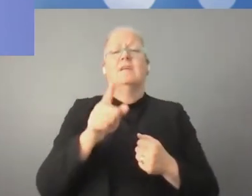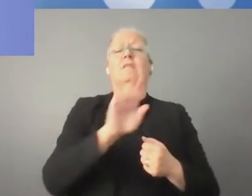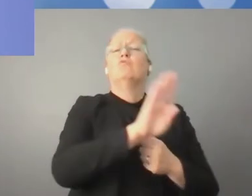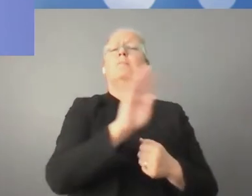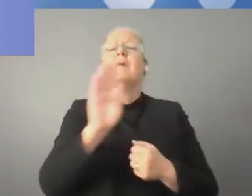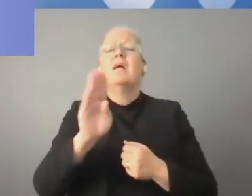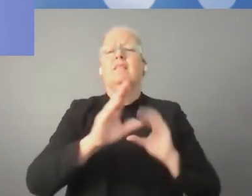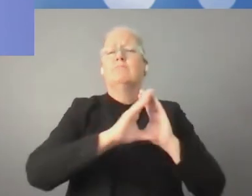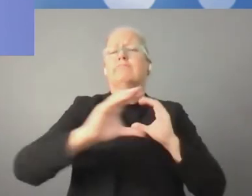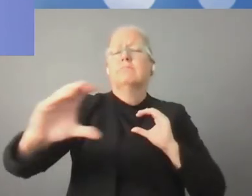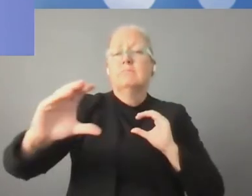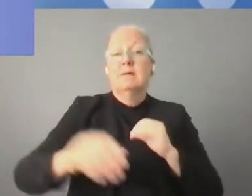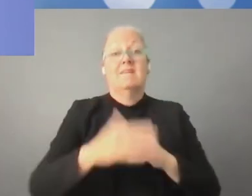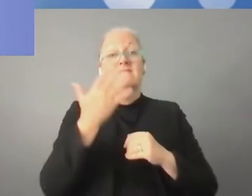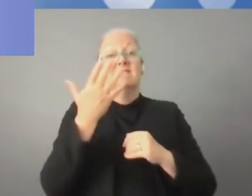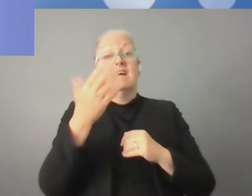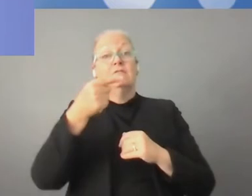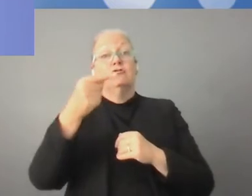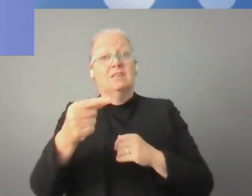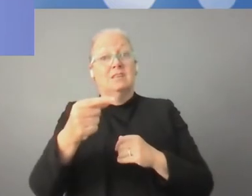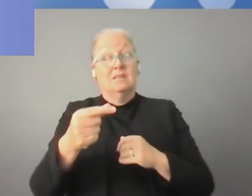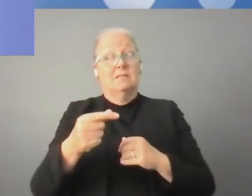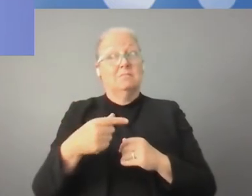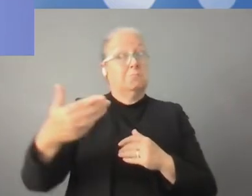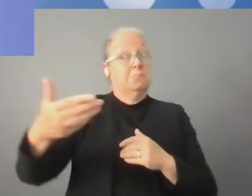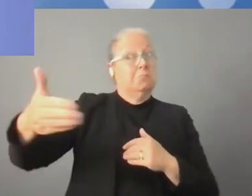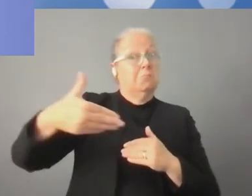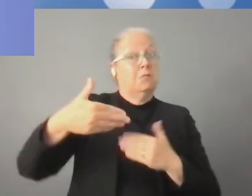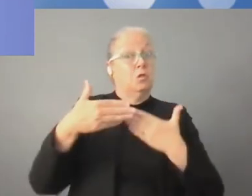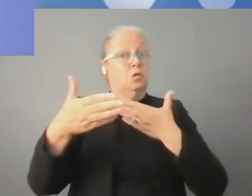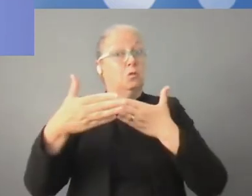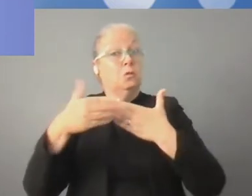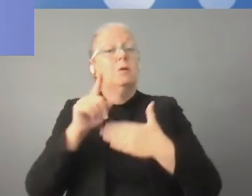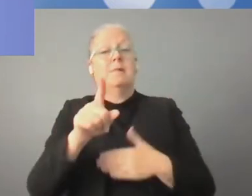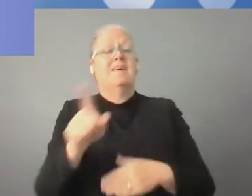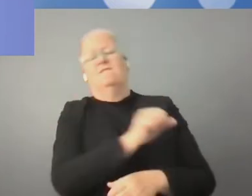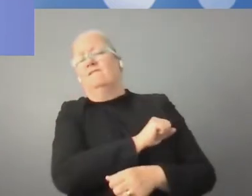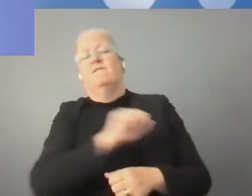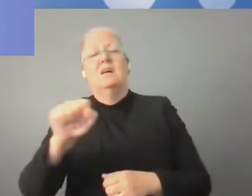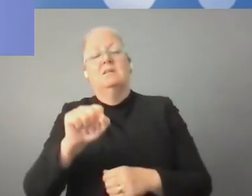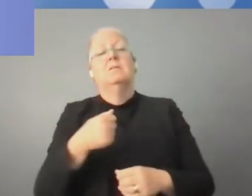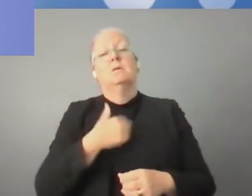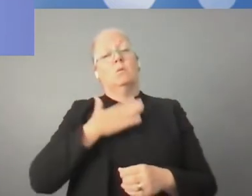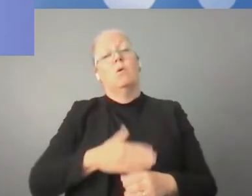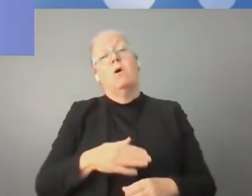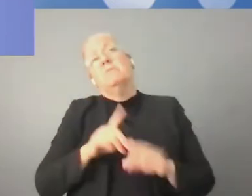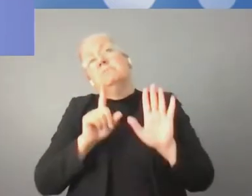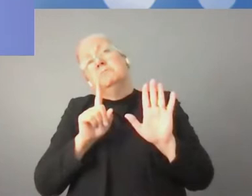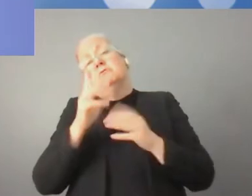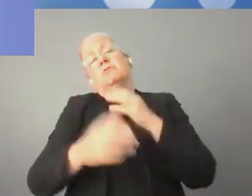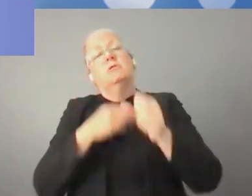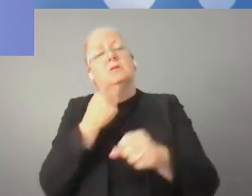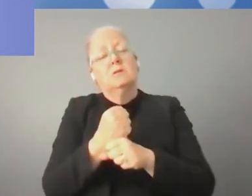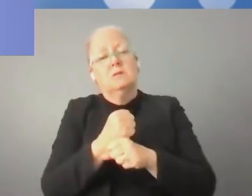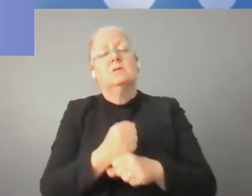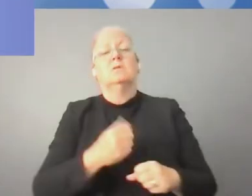Technologia 5G jest w tej chwili wdrażana. Chcemy, aby ten proces postępował coraz szybciej. W